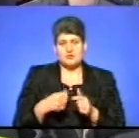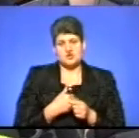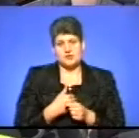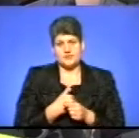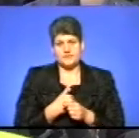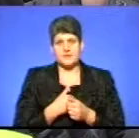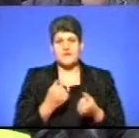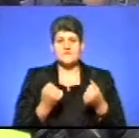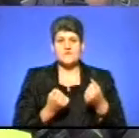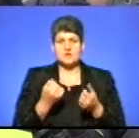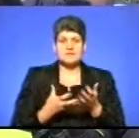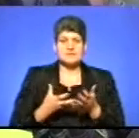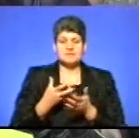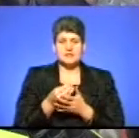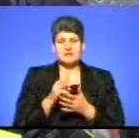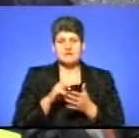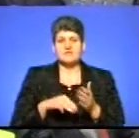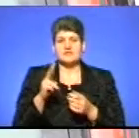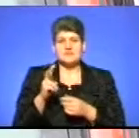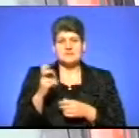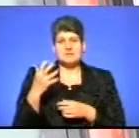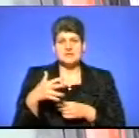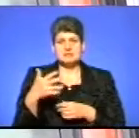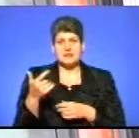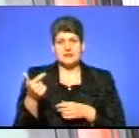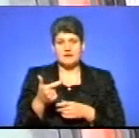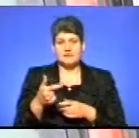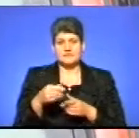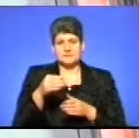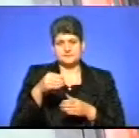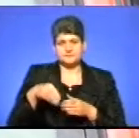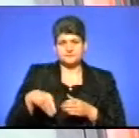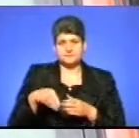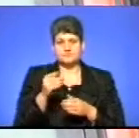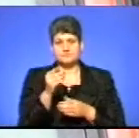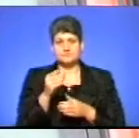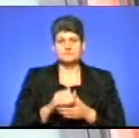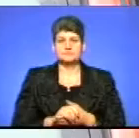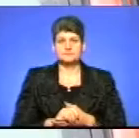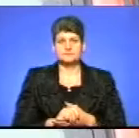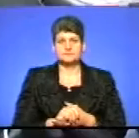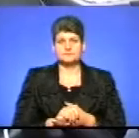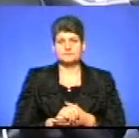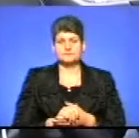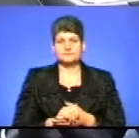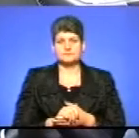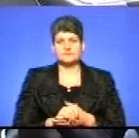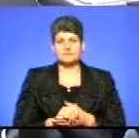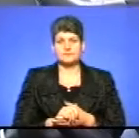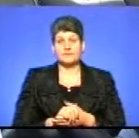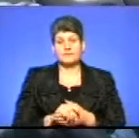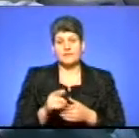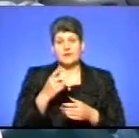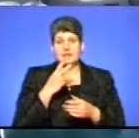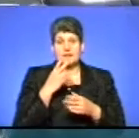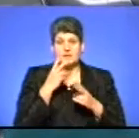Водій Іван Олійник склатив штраф 255 гривень через електронний розрахунок банківською карткою. Чи бачили ви знак